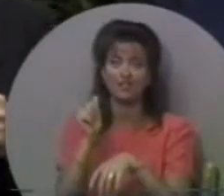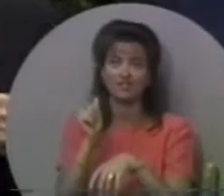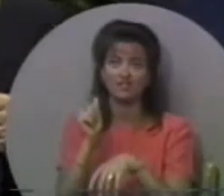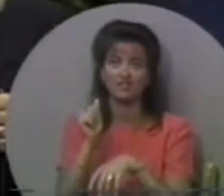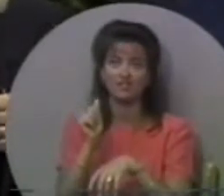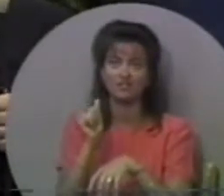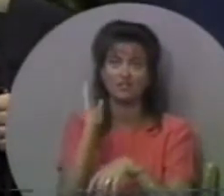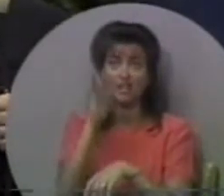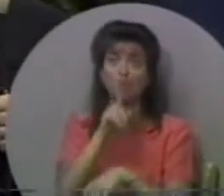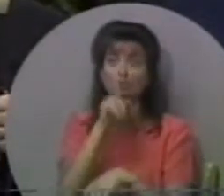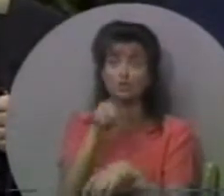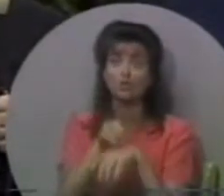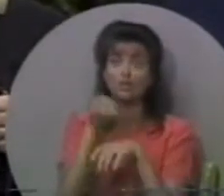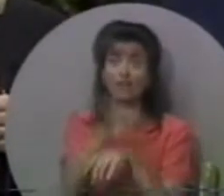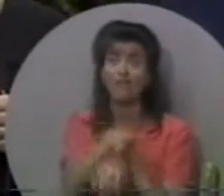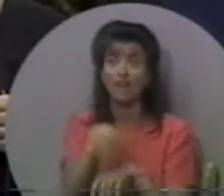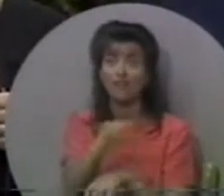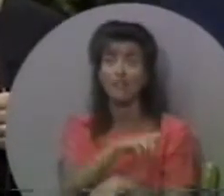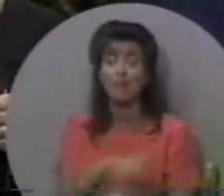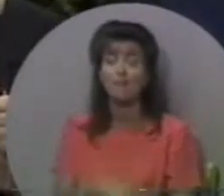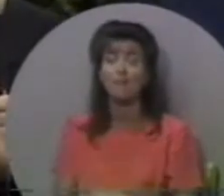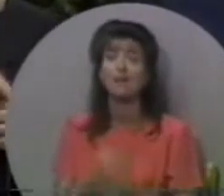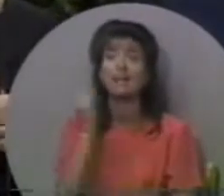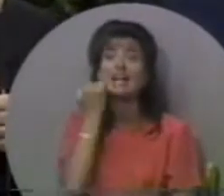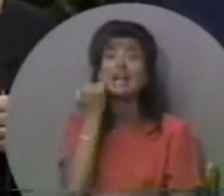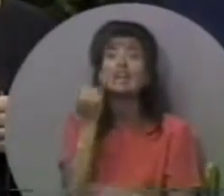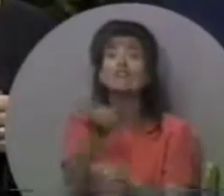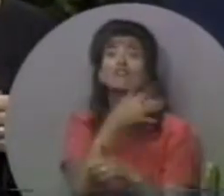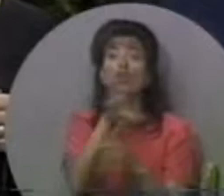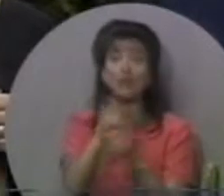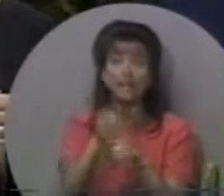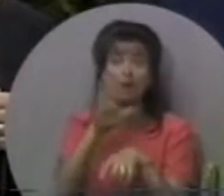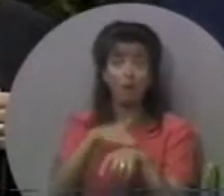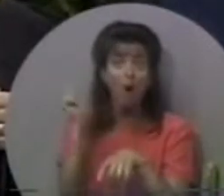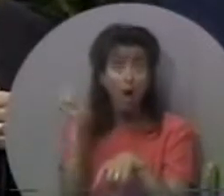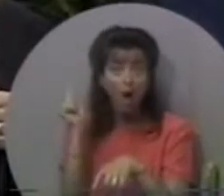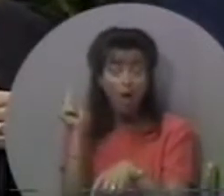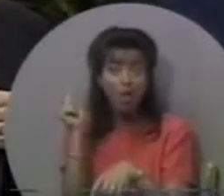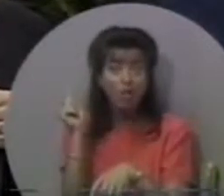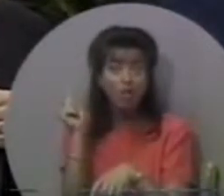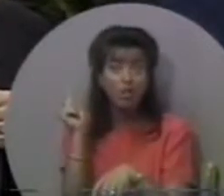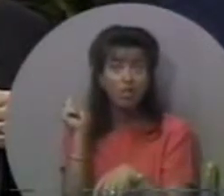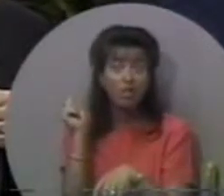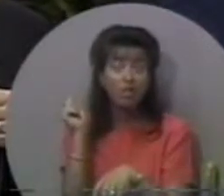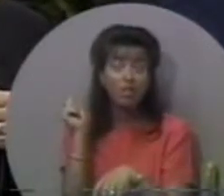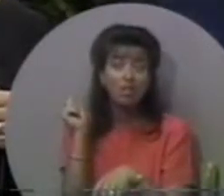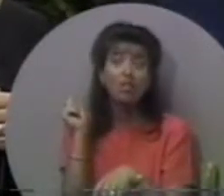Якби ти був в своєму поклиці, це би вплинуло 100% на них. Якщо ви в поклиці,